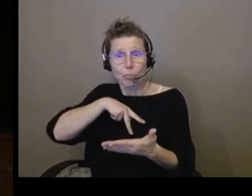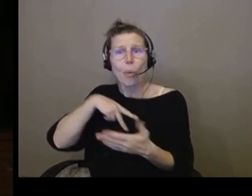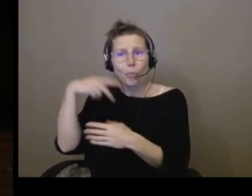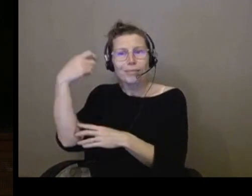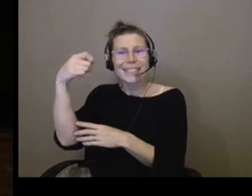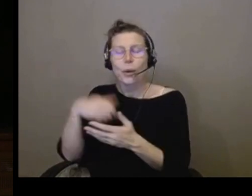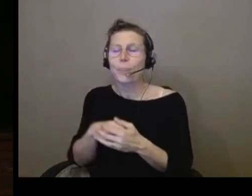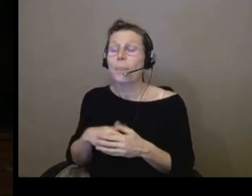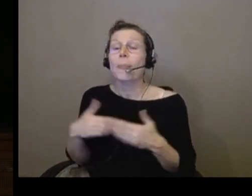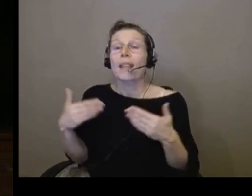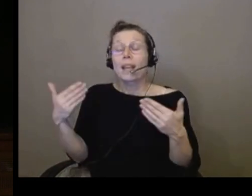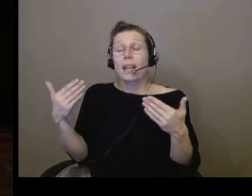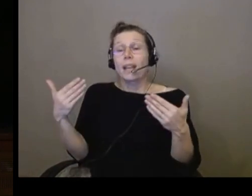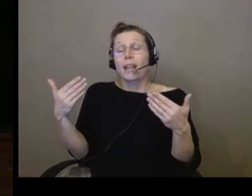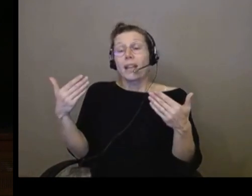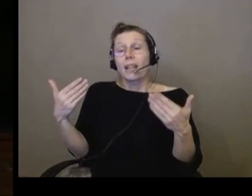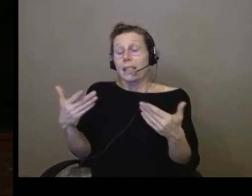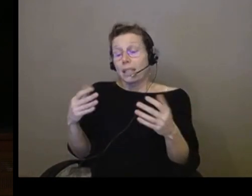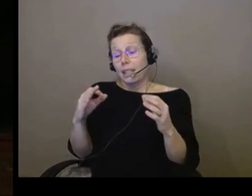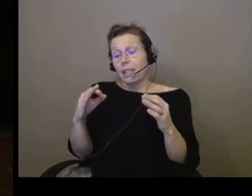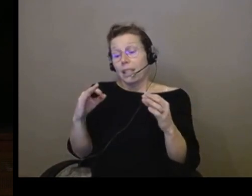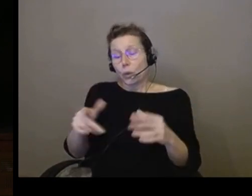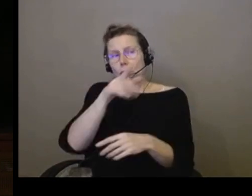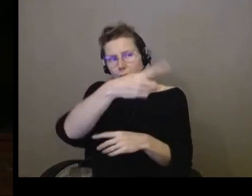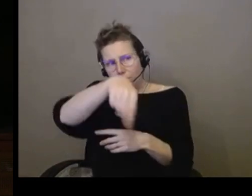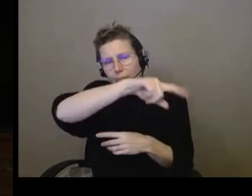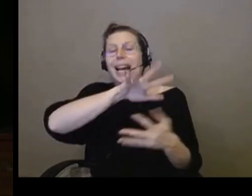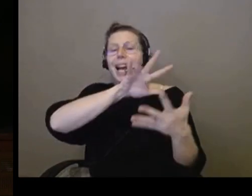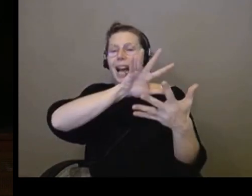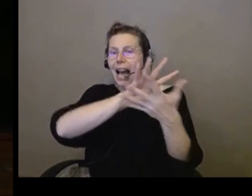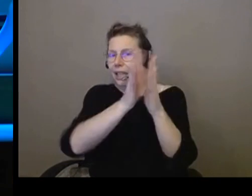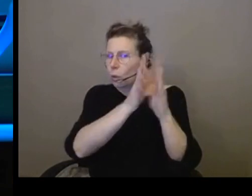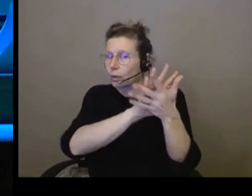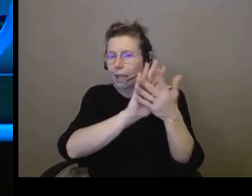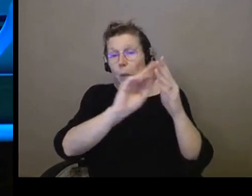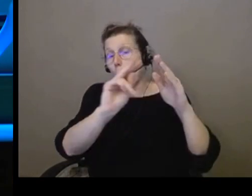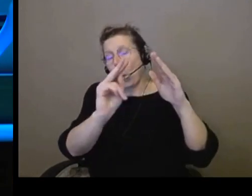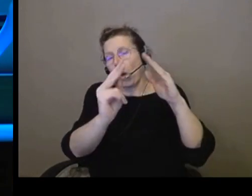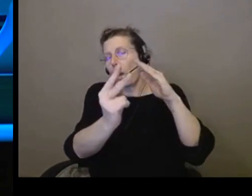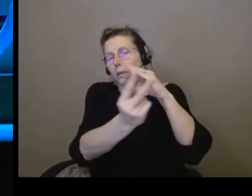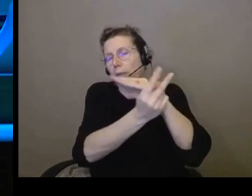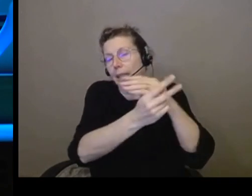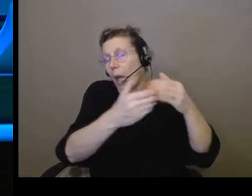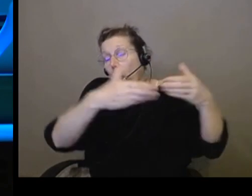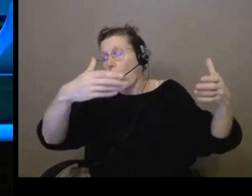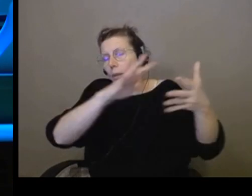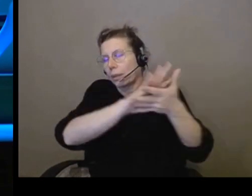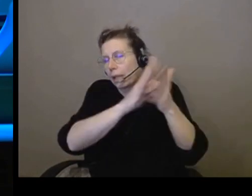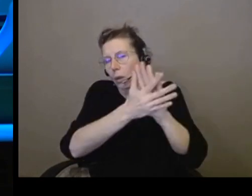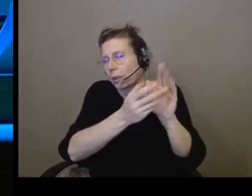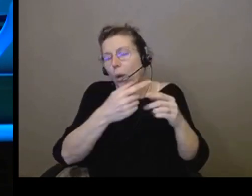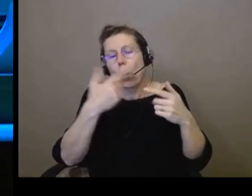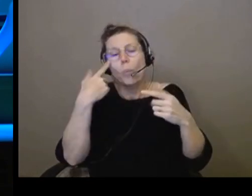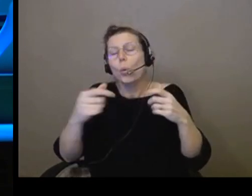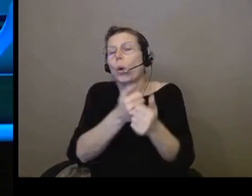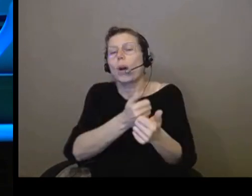Et c'est un lieu, donc les associations sont représentatives, c'est des grosses associations des différents types de handicaps. Et